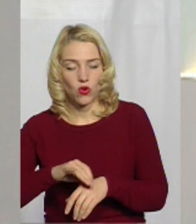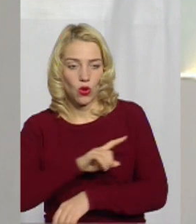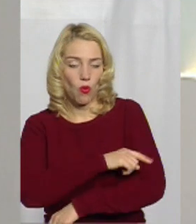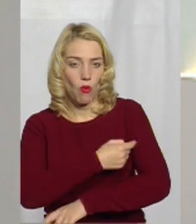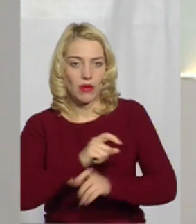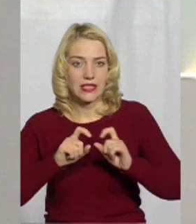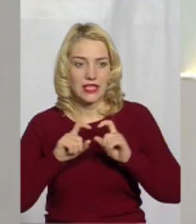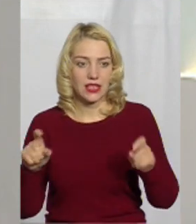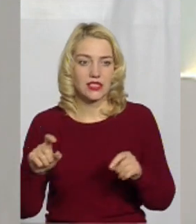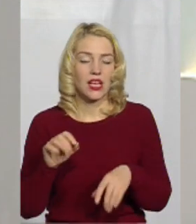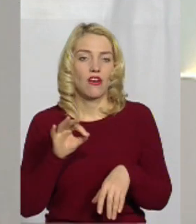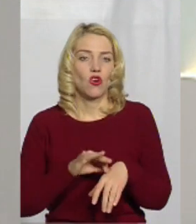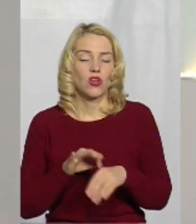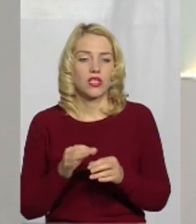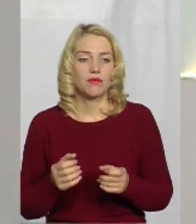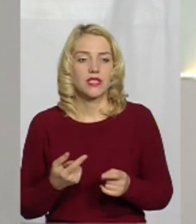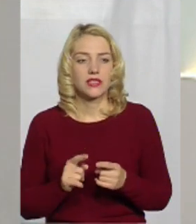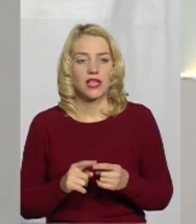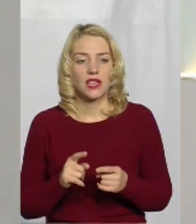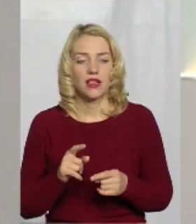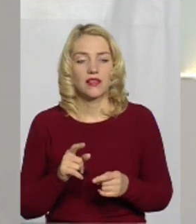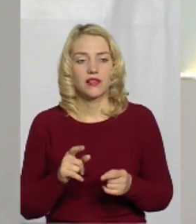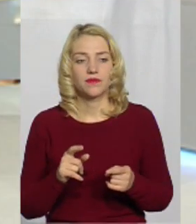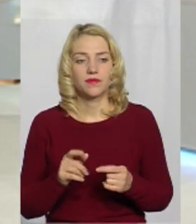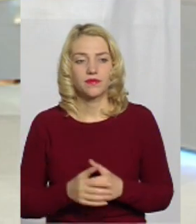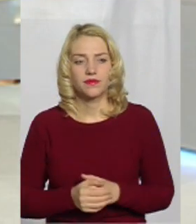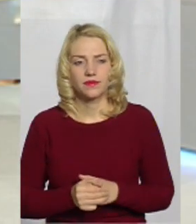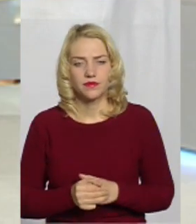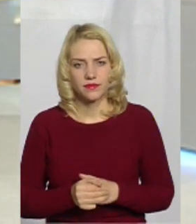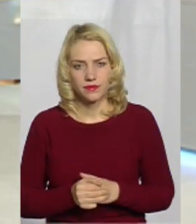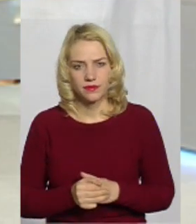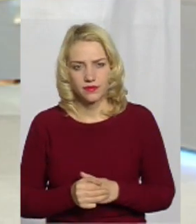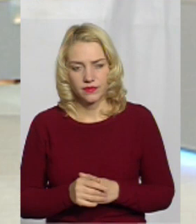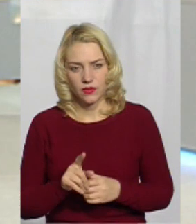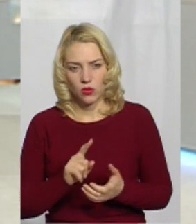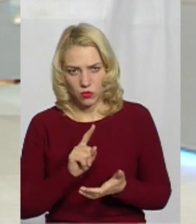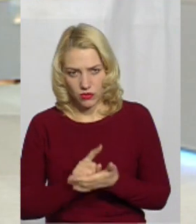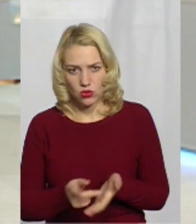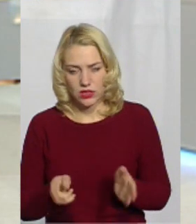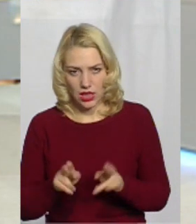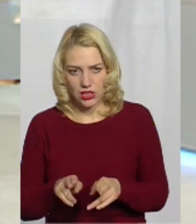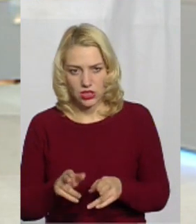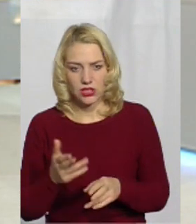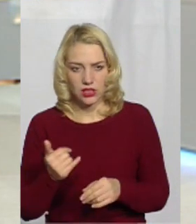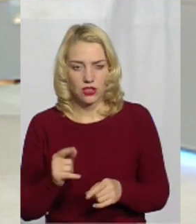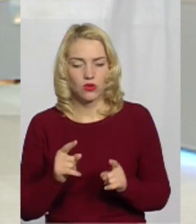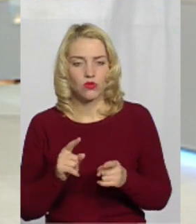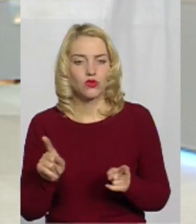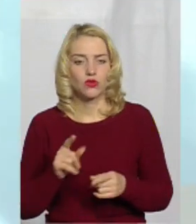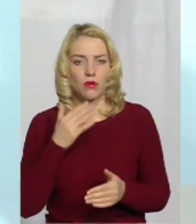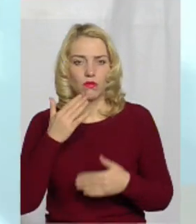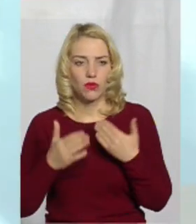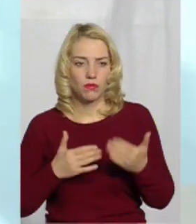Хмельницького. З відкриттям хоспису вони залишаться чи ліквідують? Вони обов'язково залишаться, тому що, по-перше,